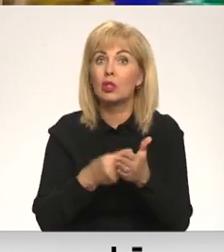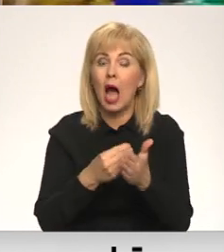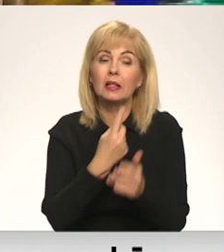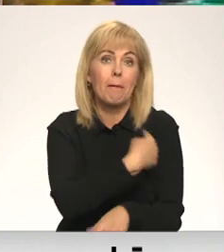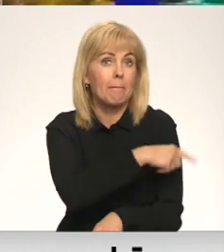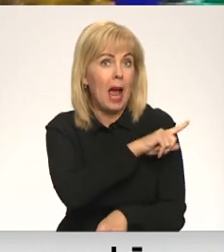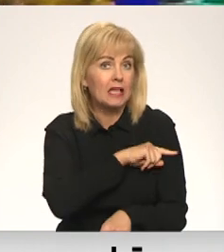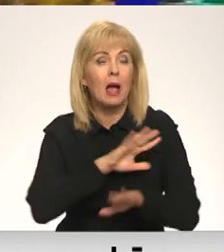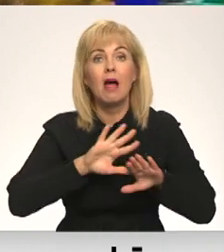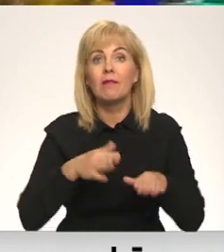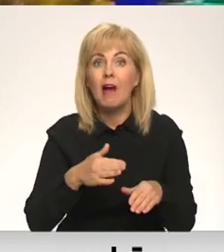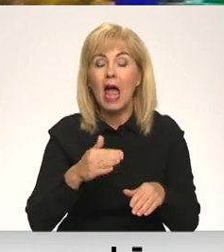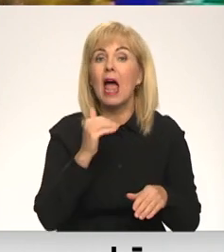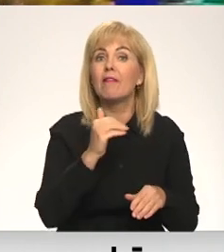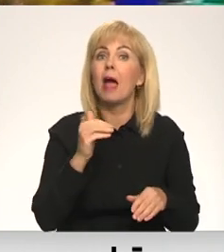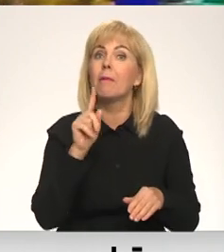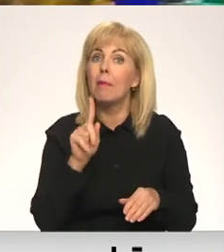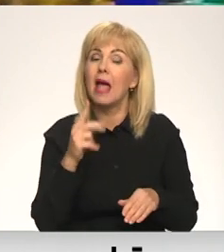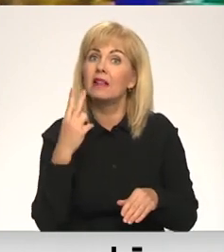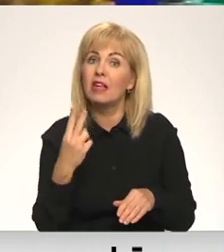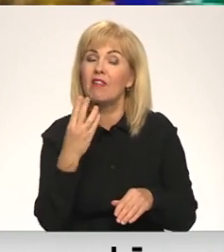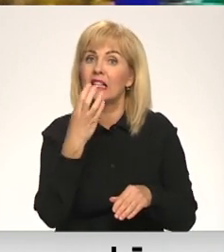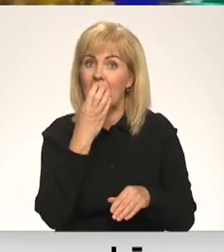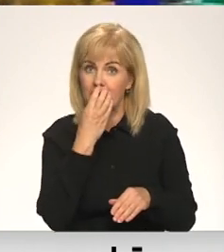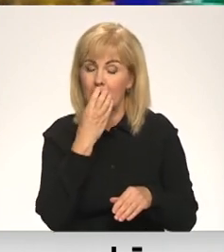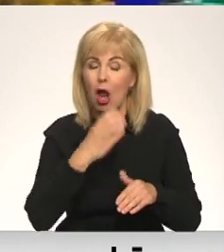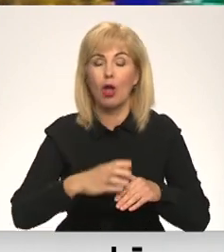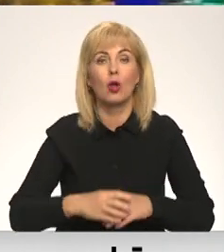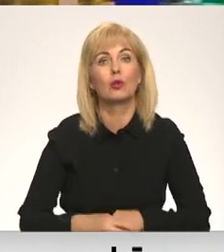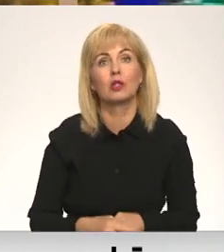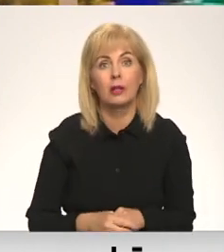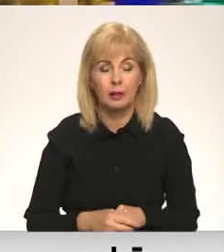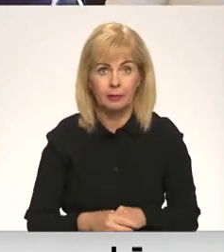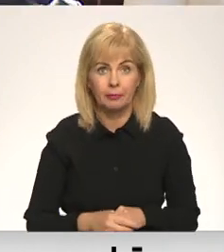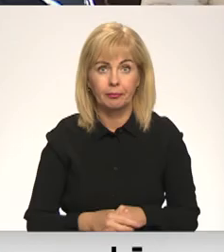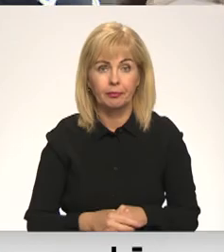medicīniskās maskas vai FFP2 respiratoru. Plašāk īļas Kozina sižatā.